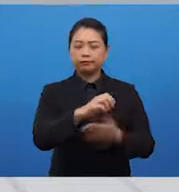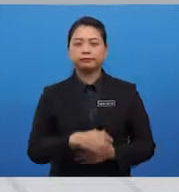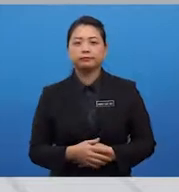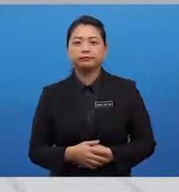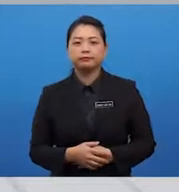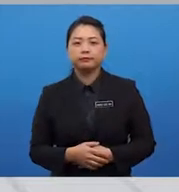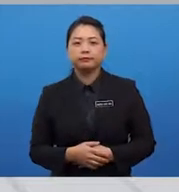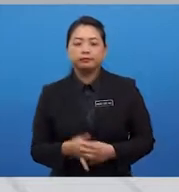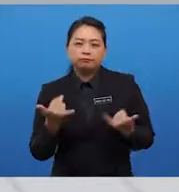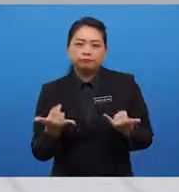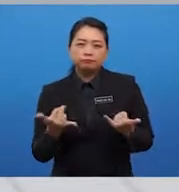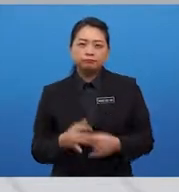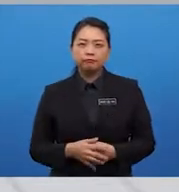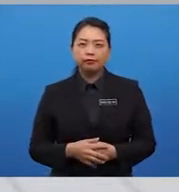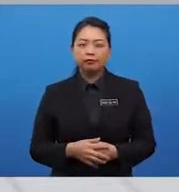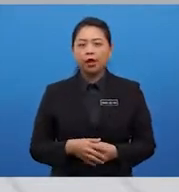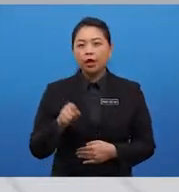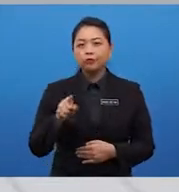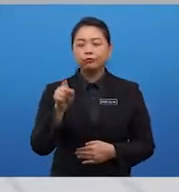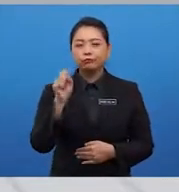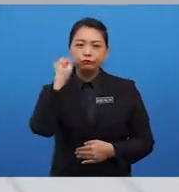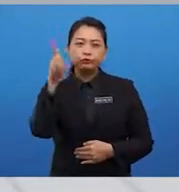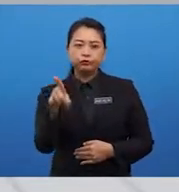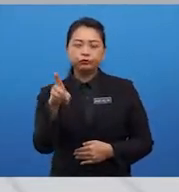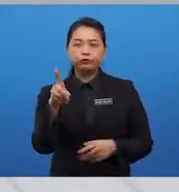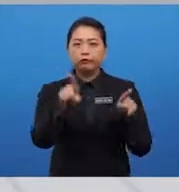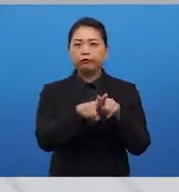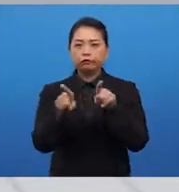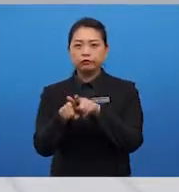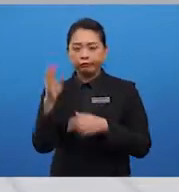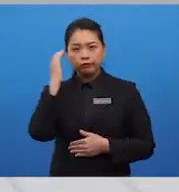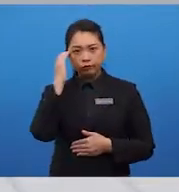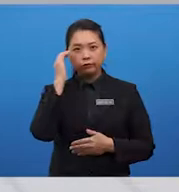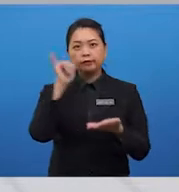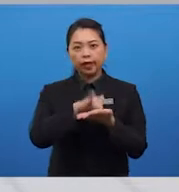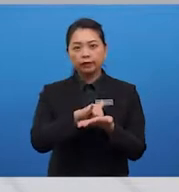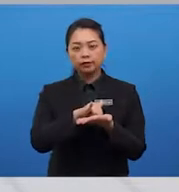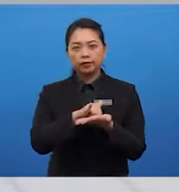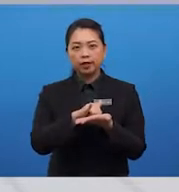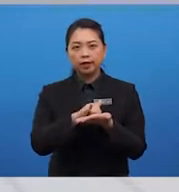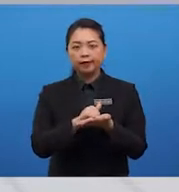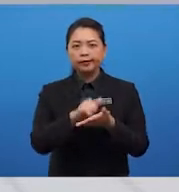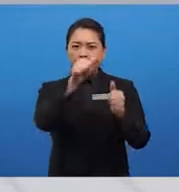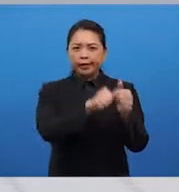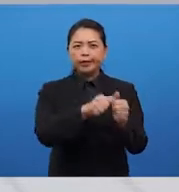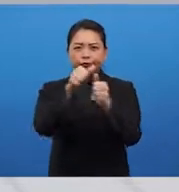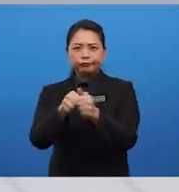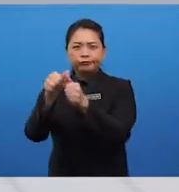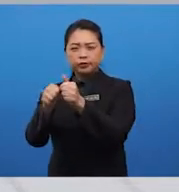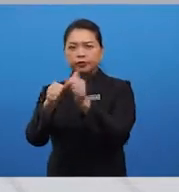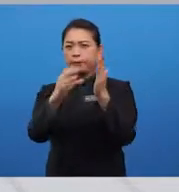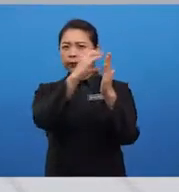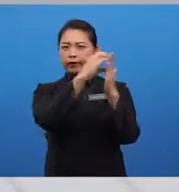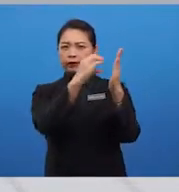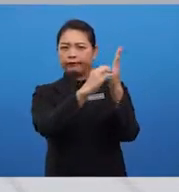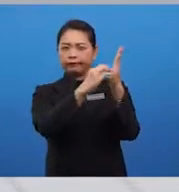Sekarang, anda juga perlu tahu bahawa setiap paragraf dalam tulisan anda